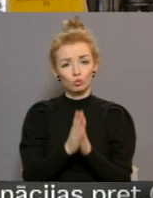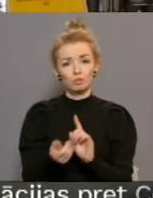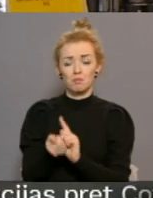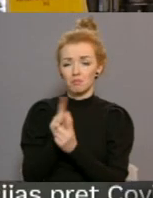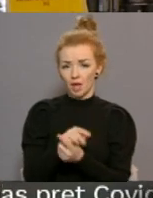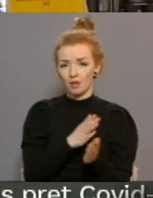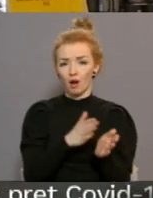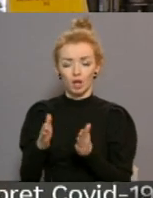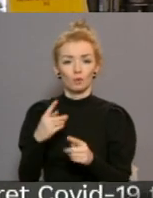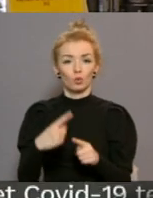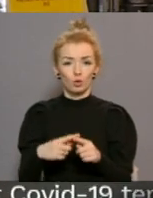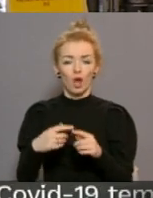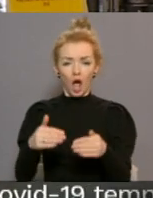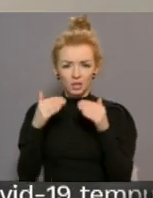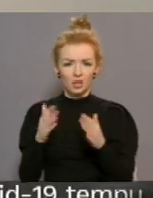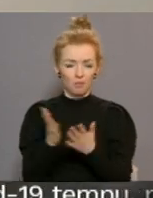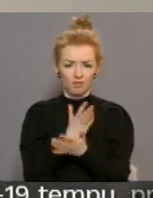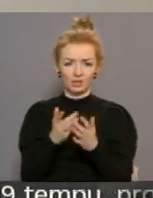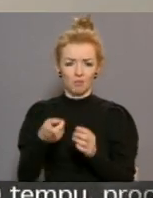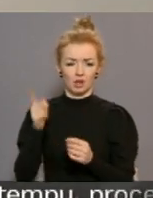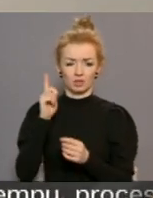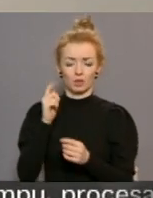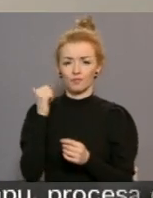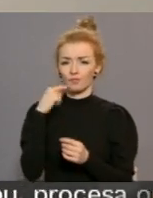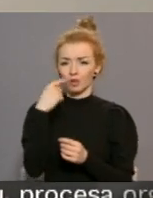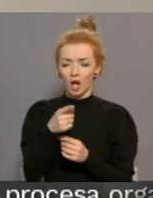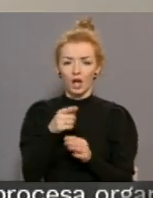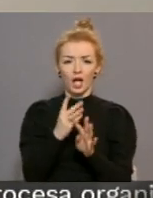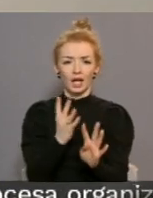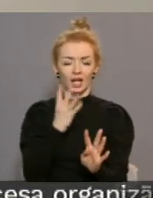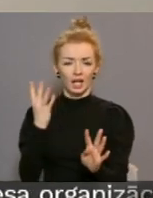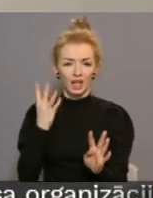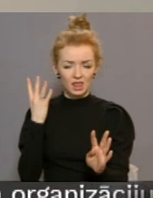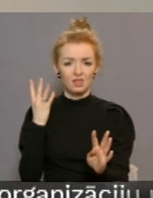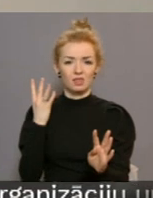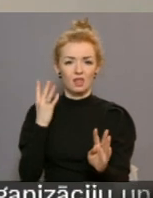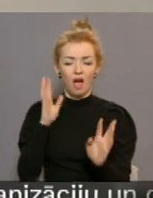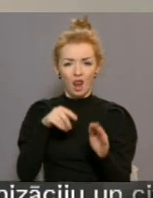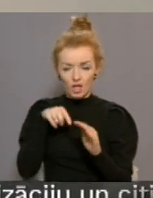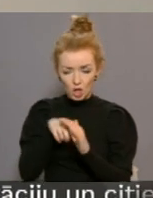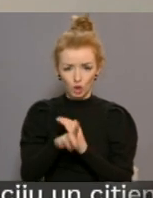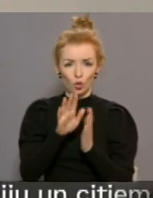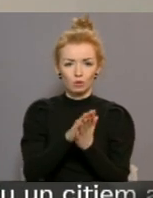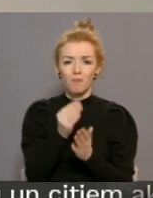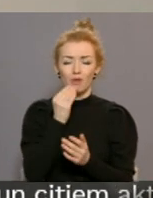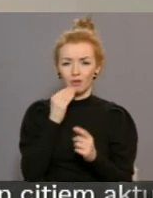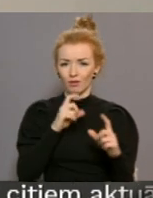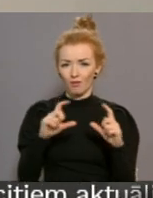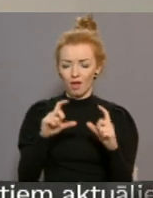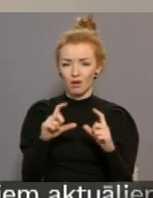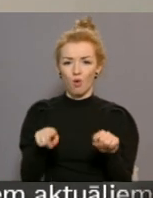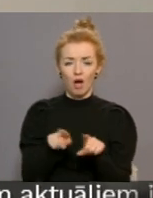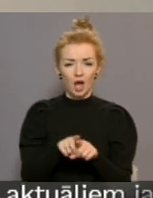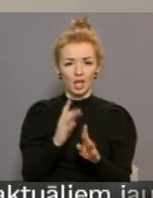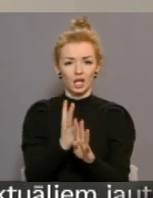tirzniecības ierobežojums atcelt vispār. Šīs rindas, veidojās, lai ieietu pārtikas veikalām, šīs